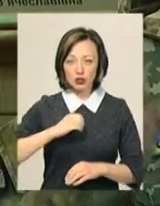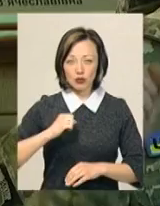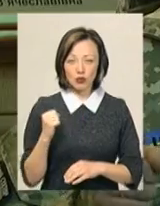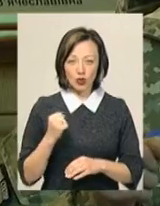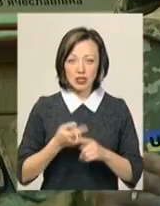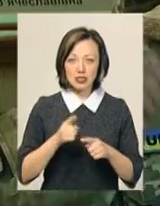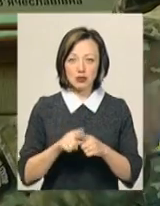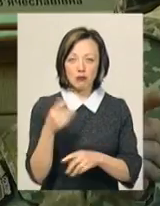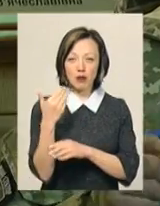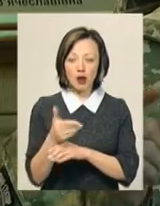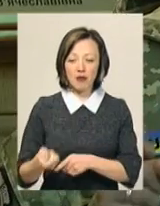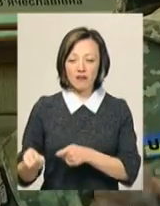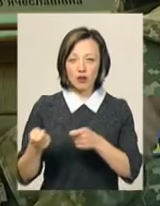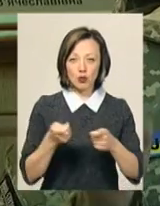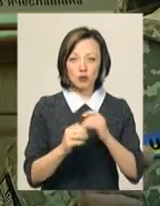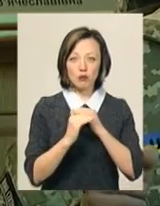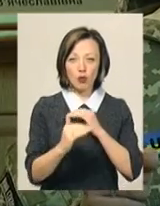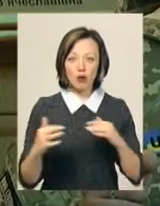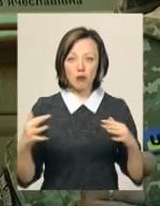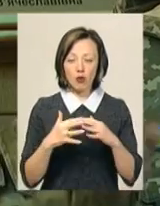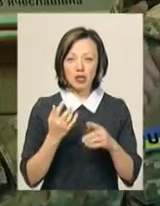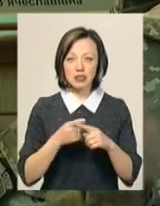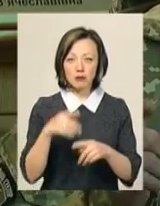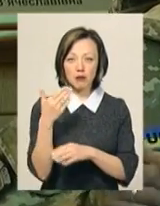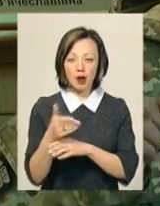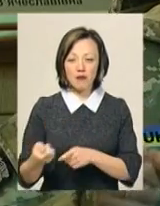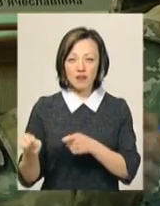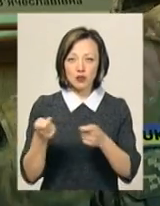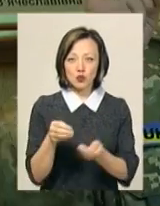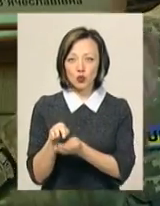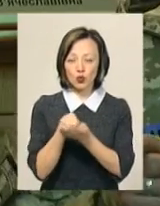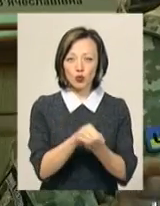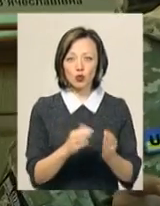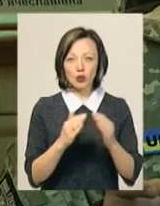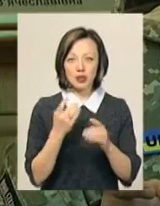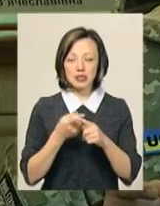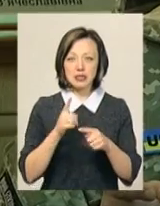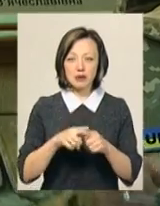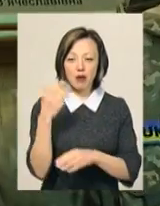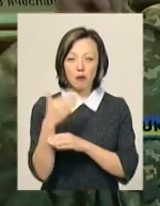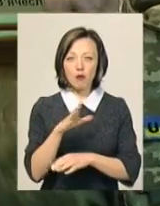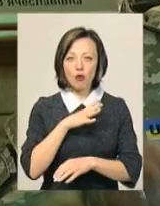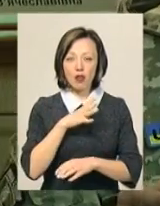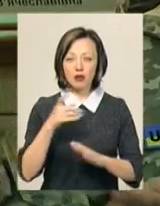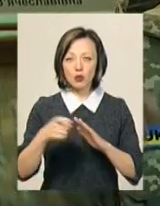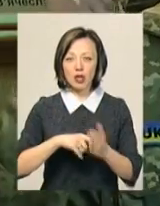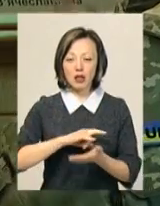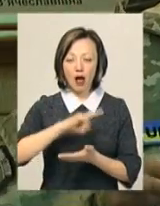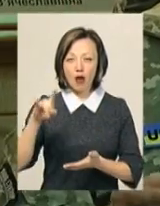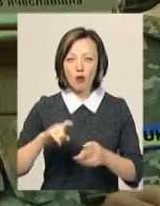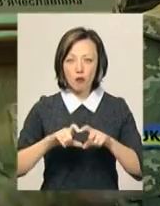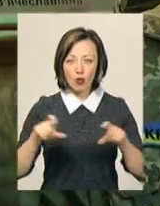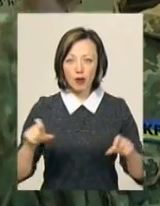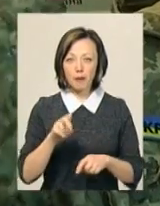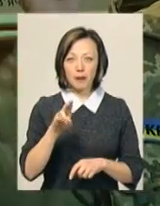винощать з поля бою, під цим прапором його везуть додому. Ці прапори розвивалися над Донецьким аеропортом, над Пісками, над